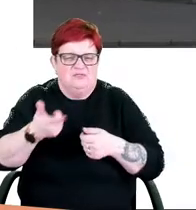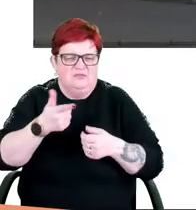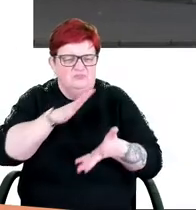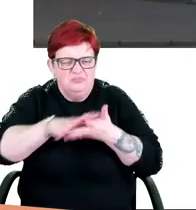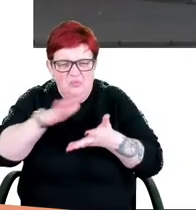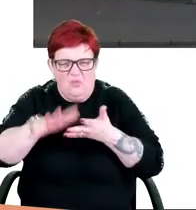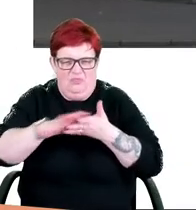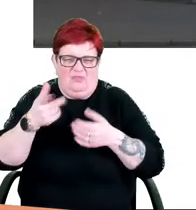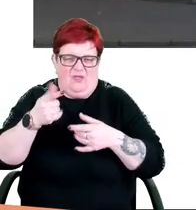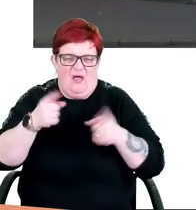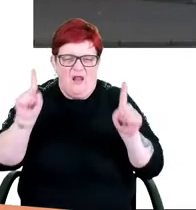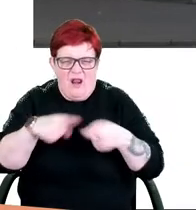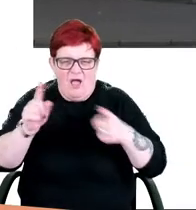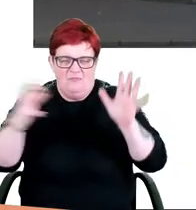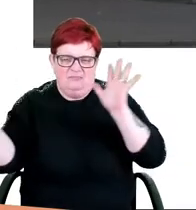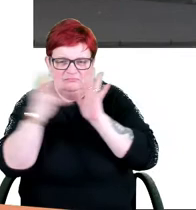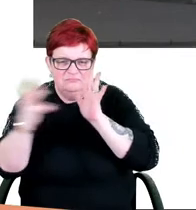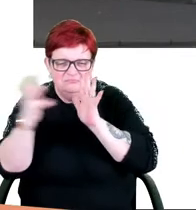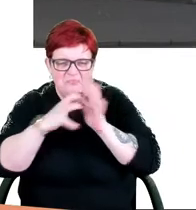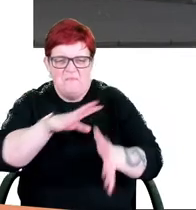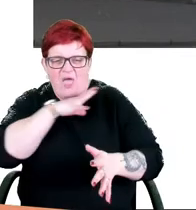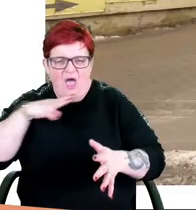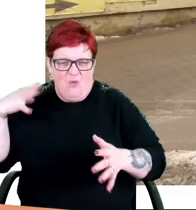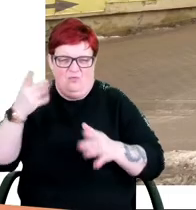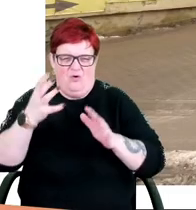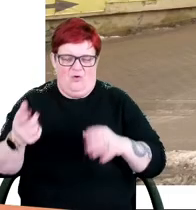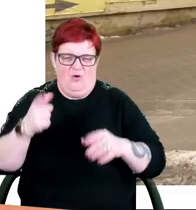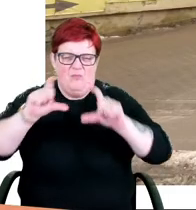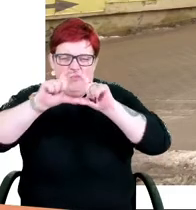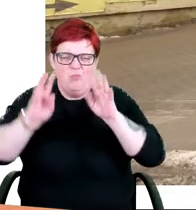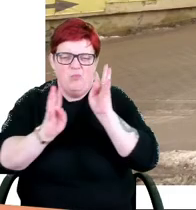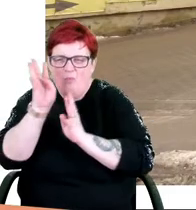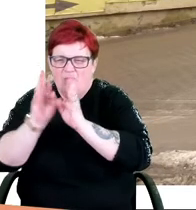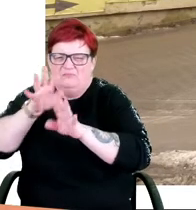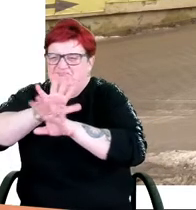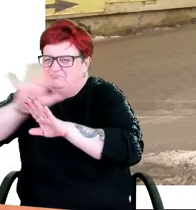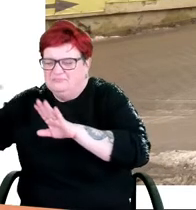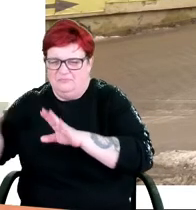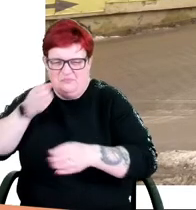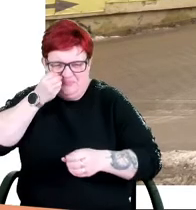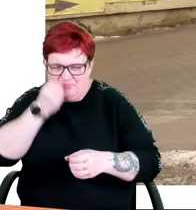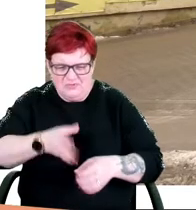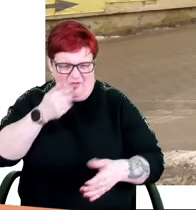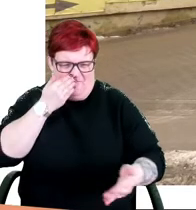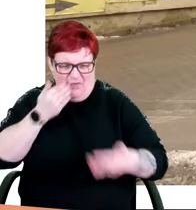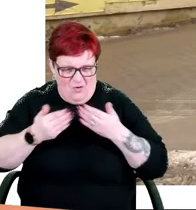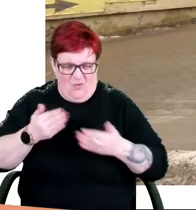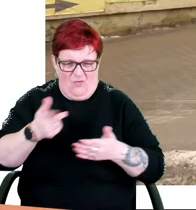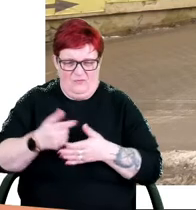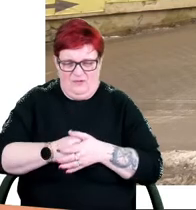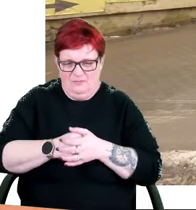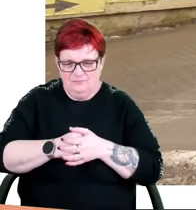setkami informacji reklamowych. Zakrywają one ogrodzenia, budynki, a właściwie całą naszą przestrzeń, czyli krajobraz,